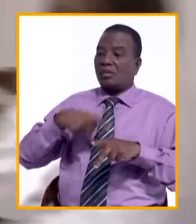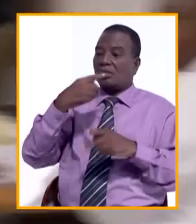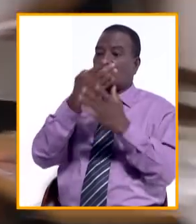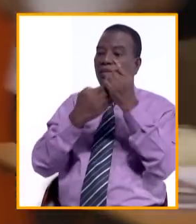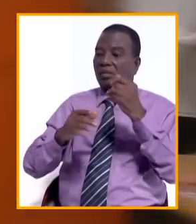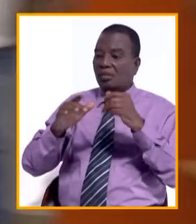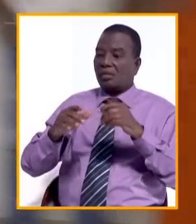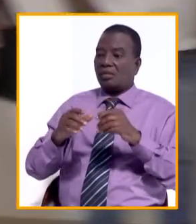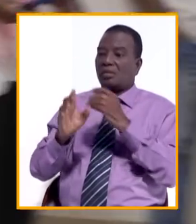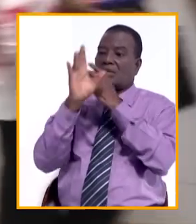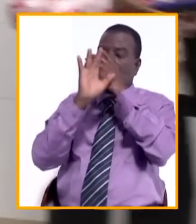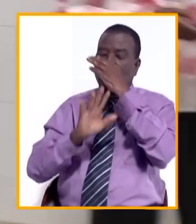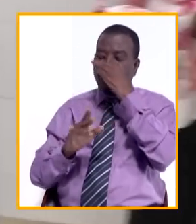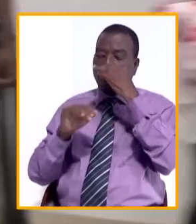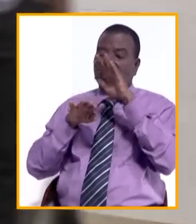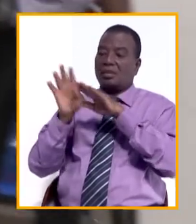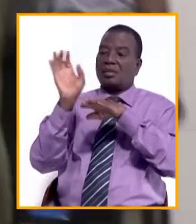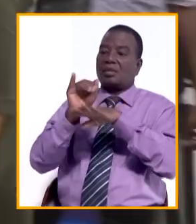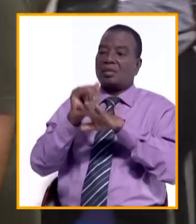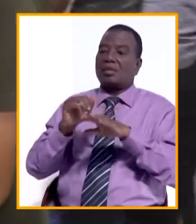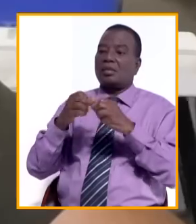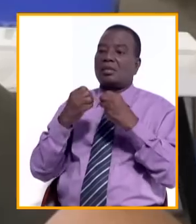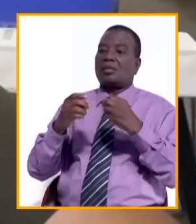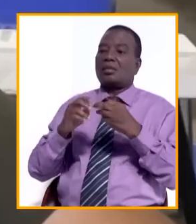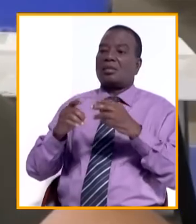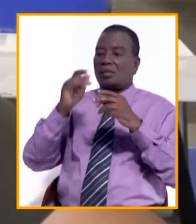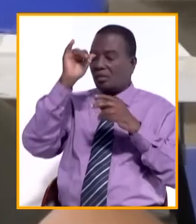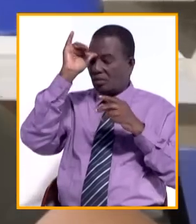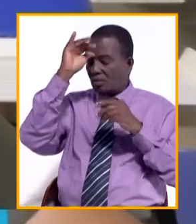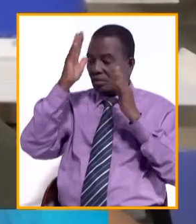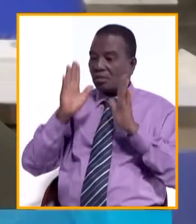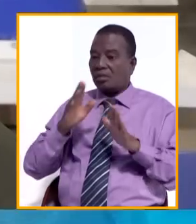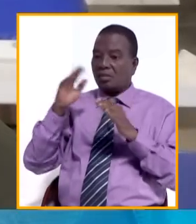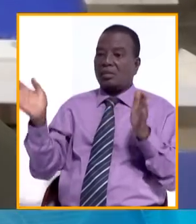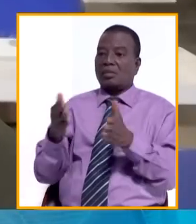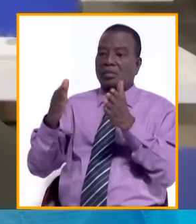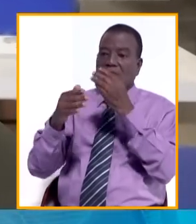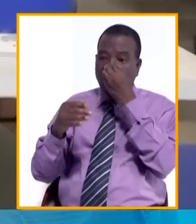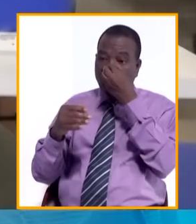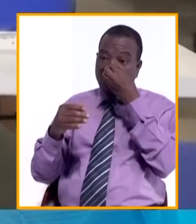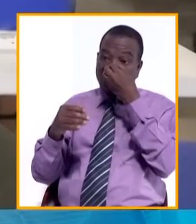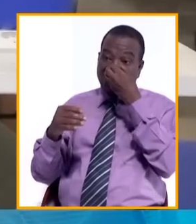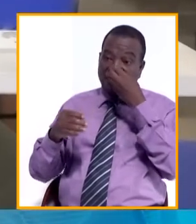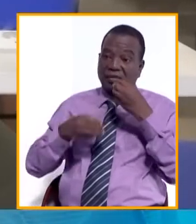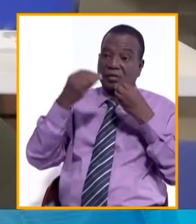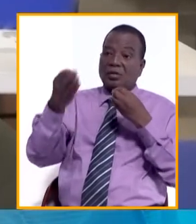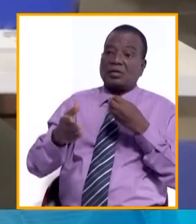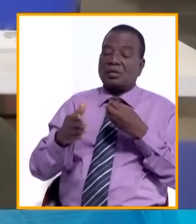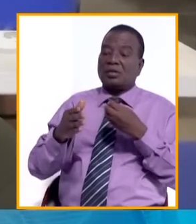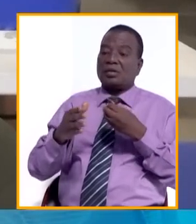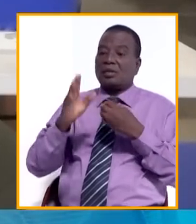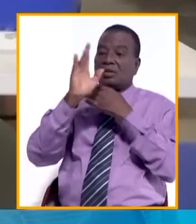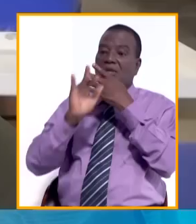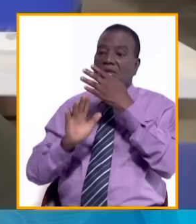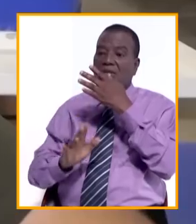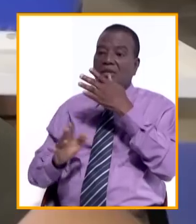en Côte d'Ivoire. Plusieurs ressortissants indiens sont mobilisés. Depuis longtemps, j'ai en train de penser pour donner les sangs.